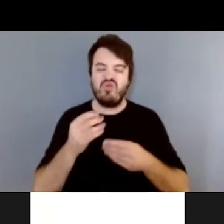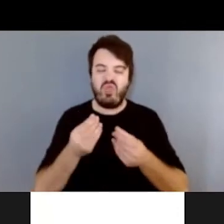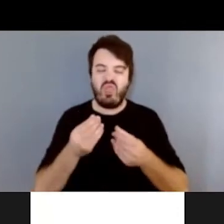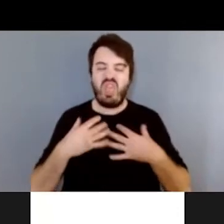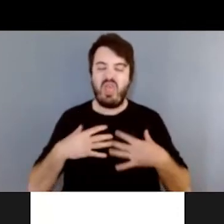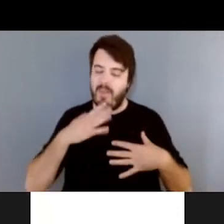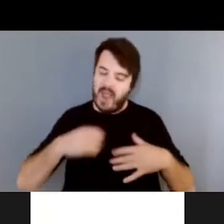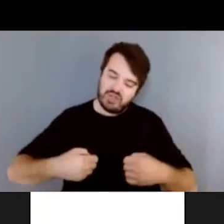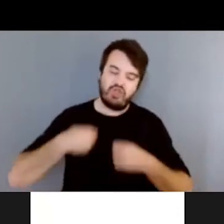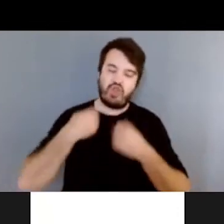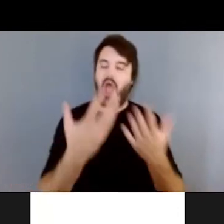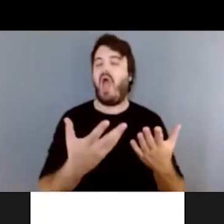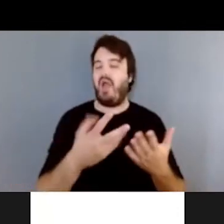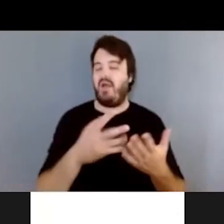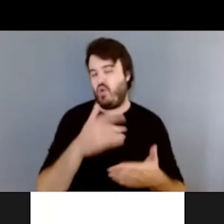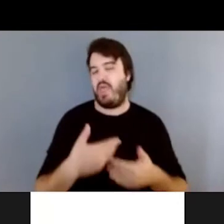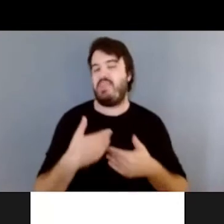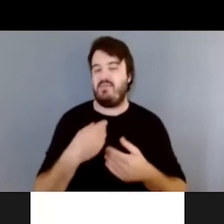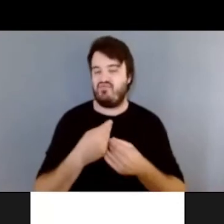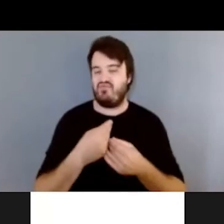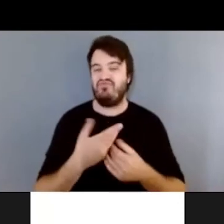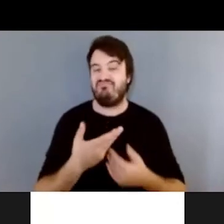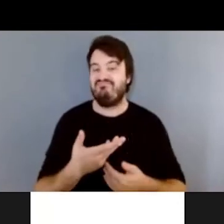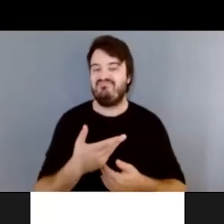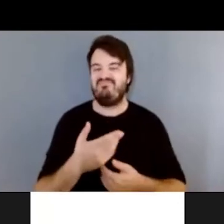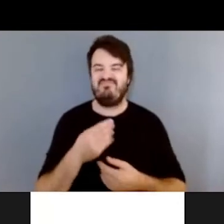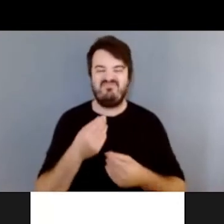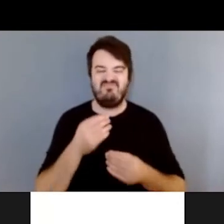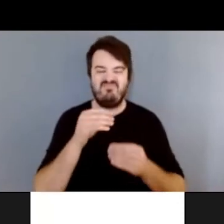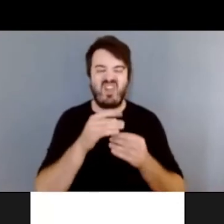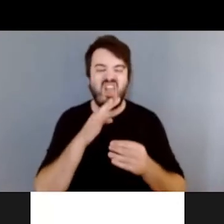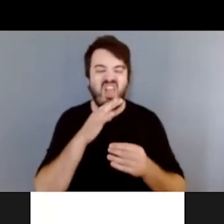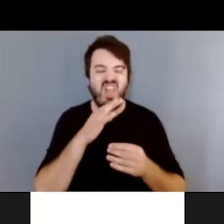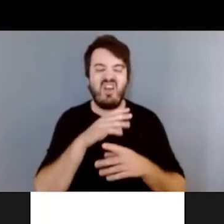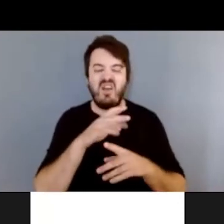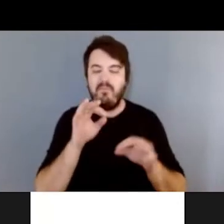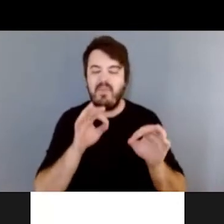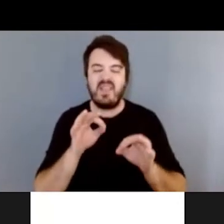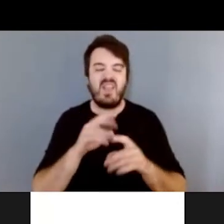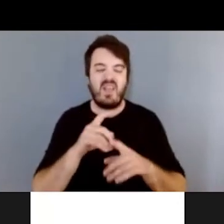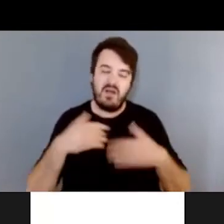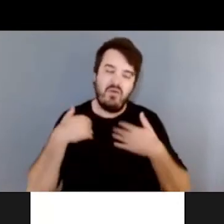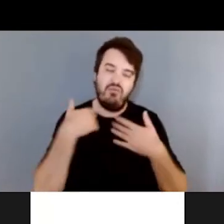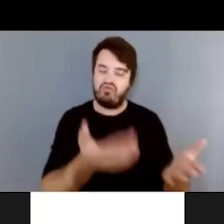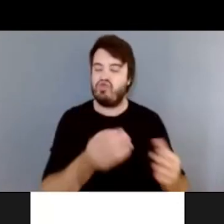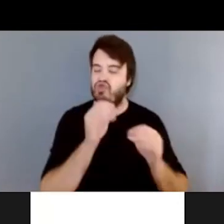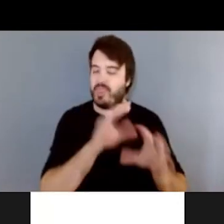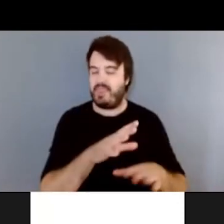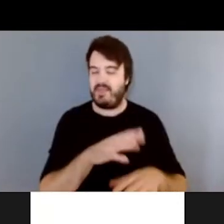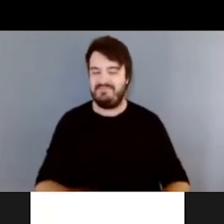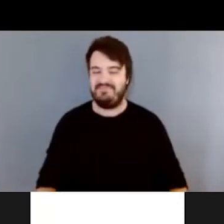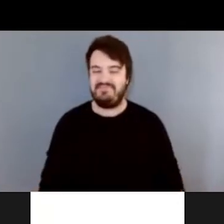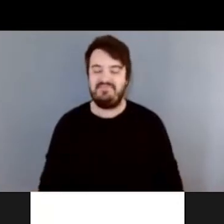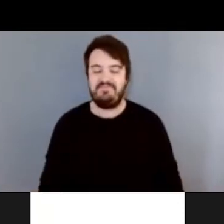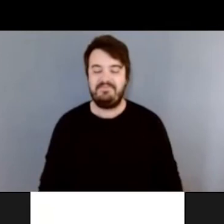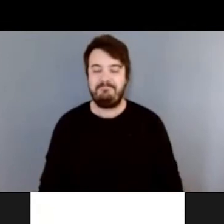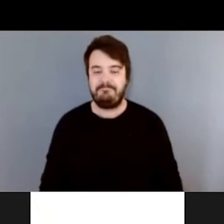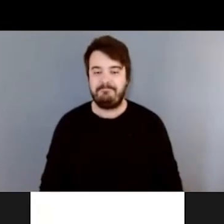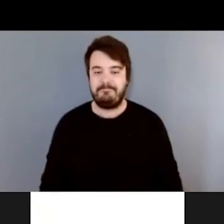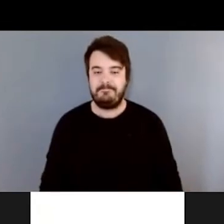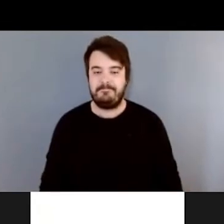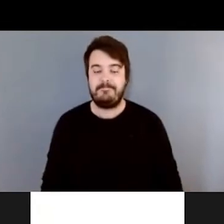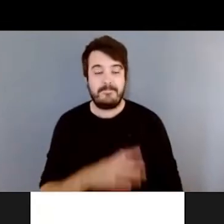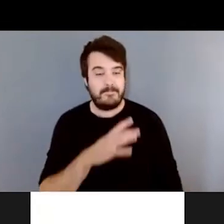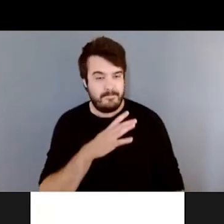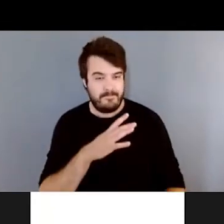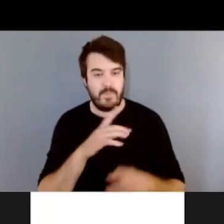sortir parce que c'est un mucus qui est comme plein de débris puis de bactéries puis tout ça. Il y en a qui l'utilisent aussi